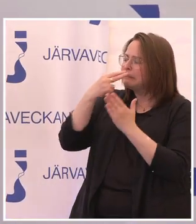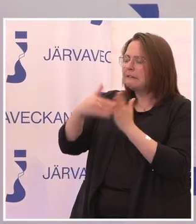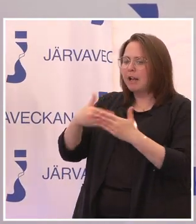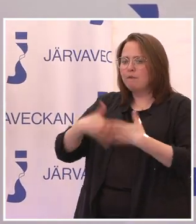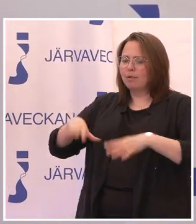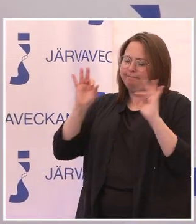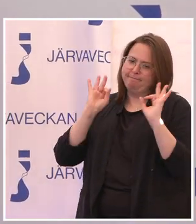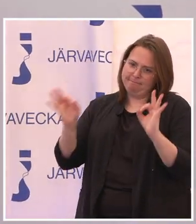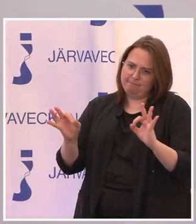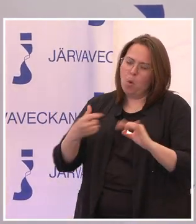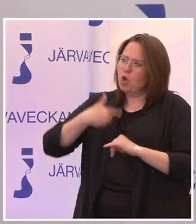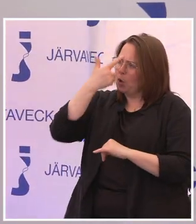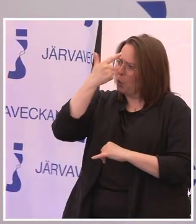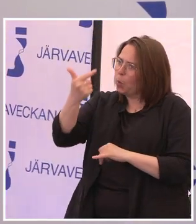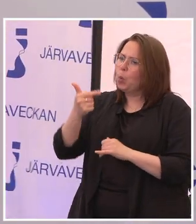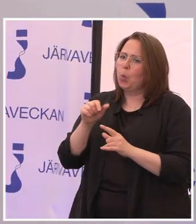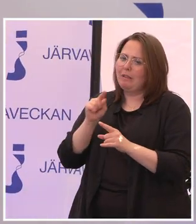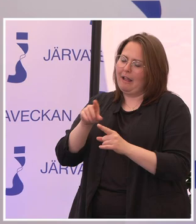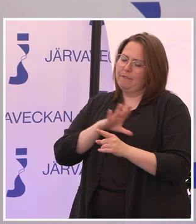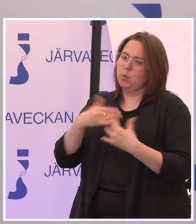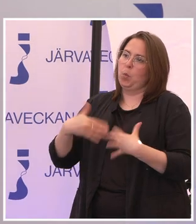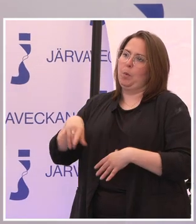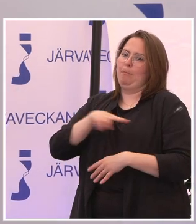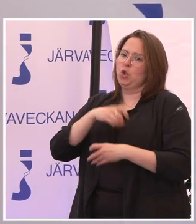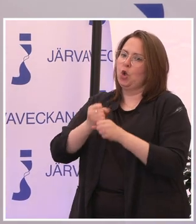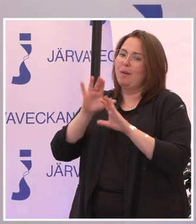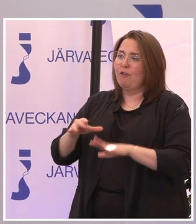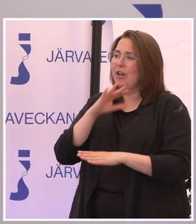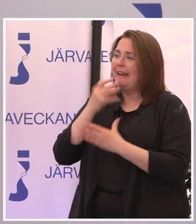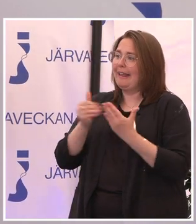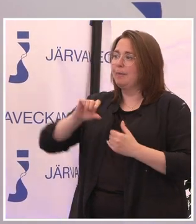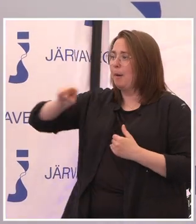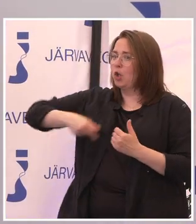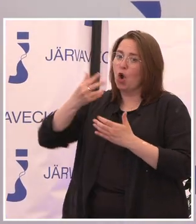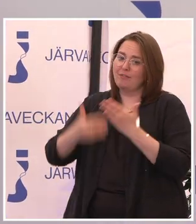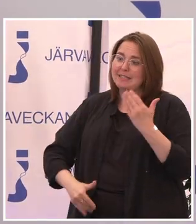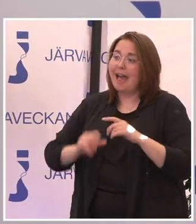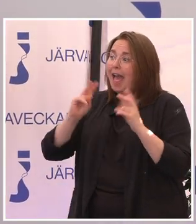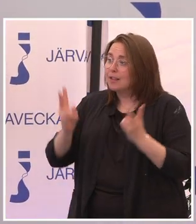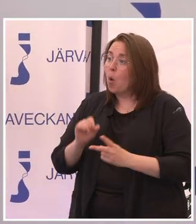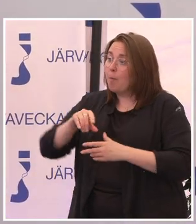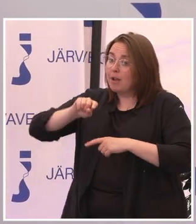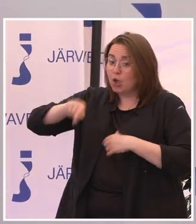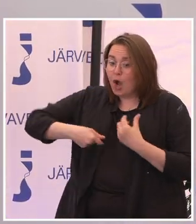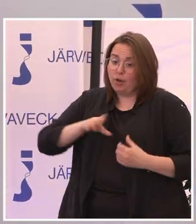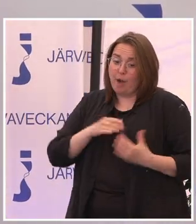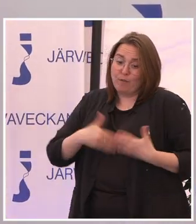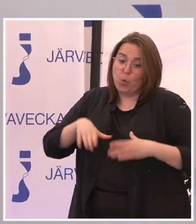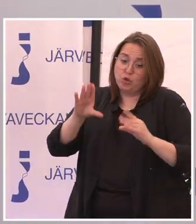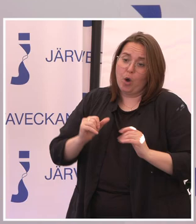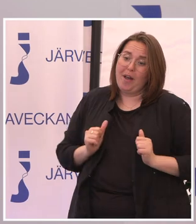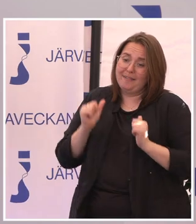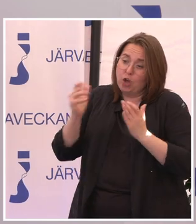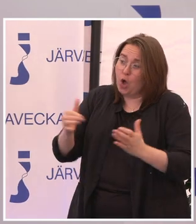funkar. Och där tror jag liksom det finns mycket mer att göra. Det räcker inte med krav. Även om de också har sin funktion såklart